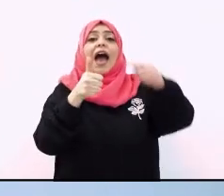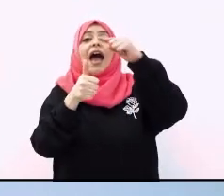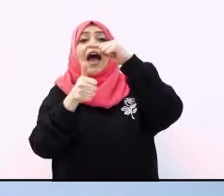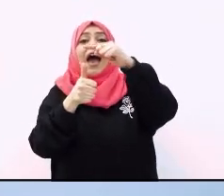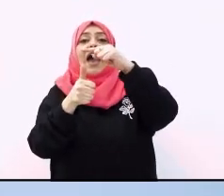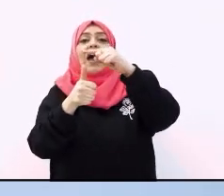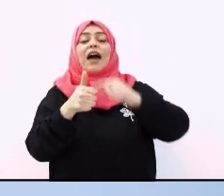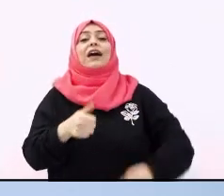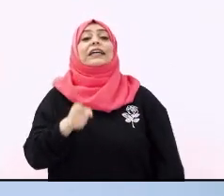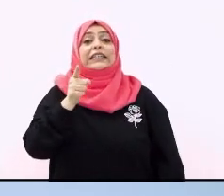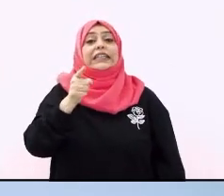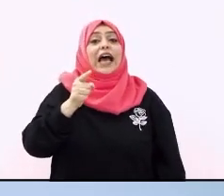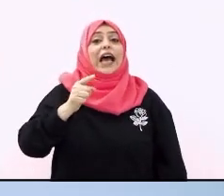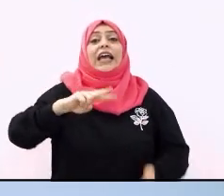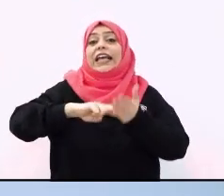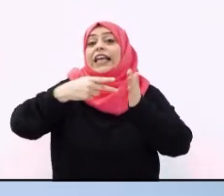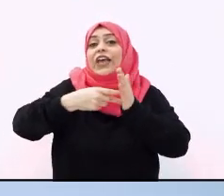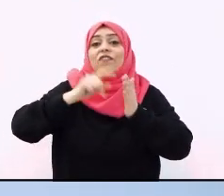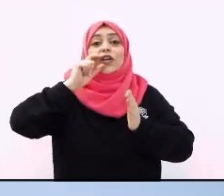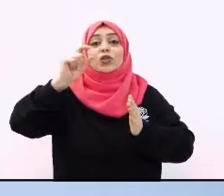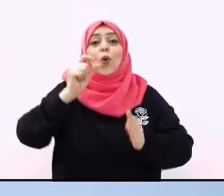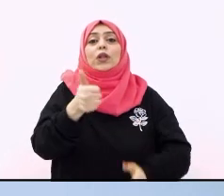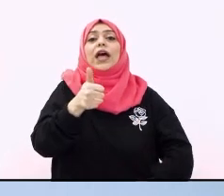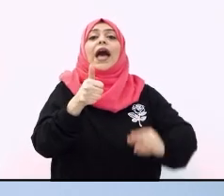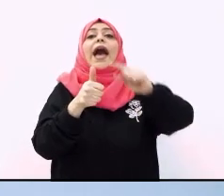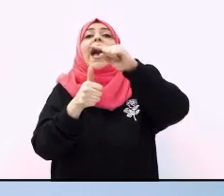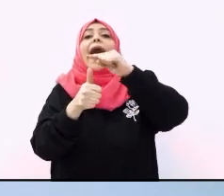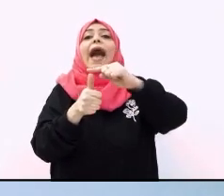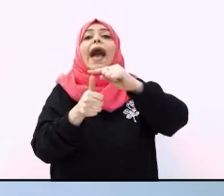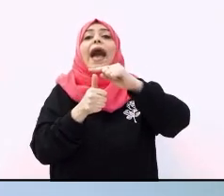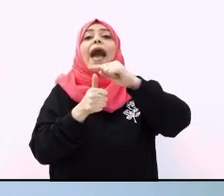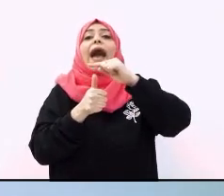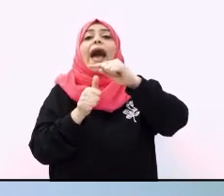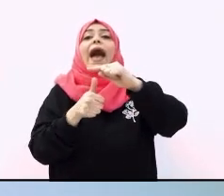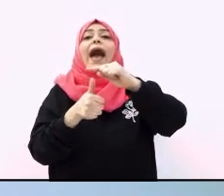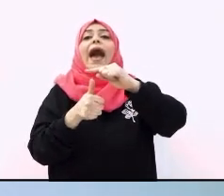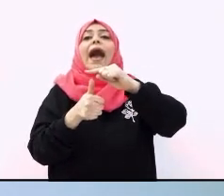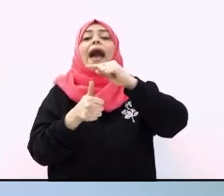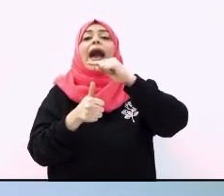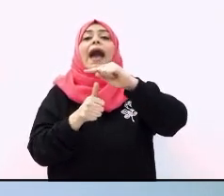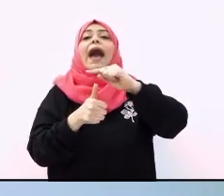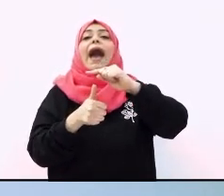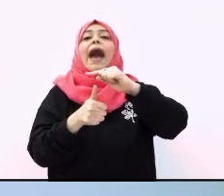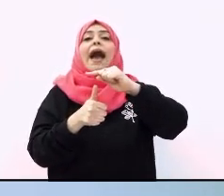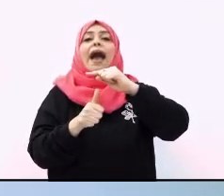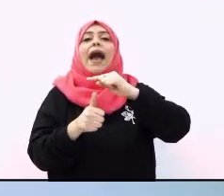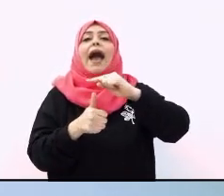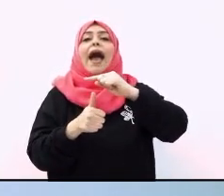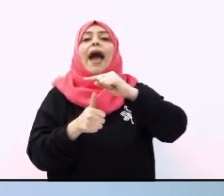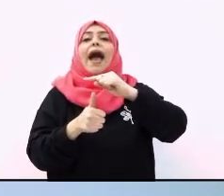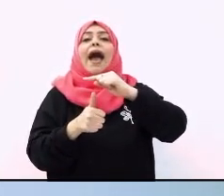ننطق صوت الهمزة أ أ انتبهوا معي إلى حركة الفم أ